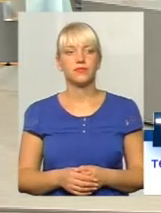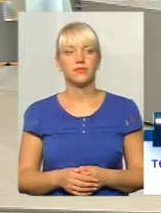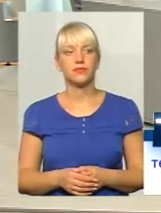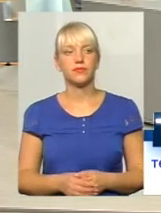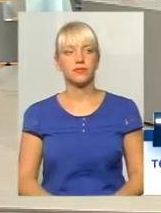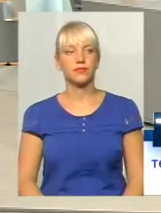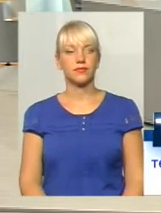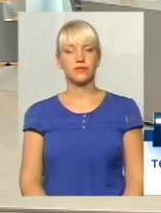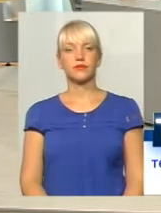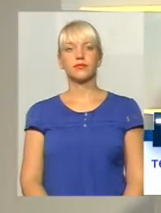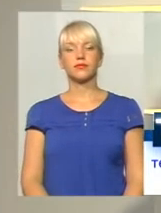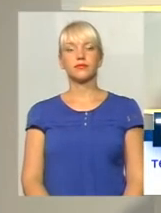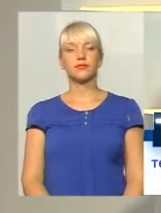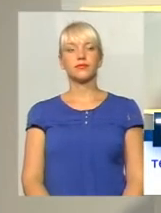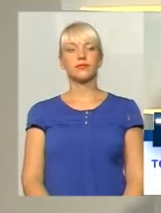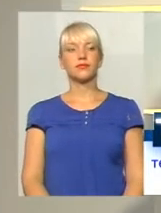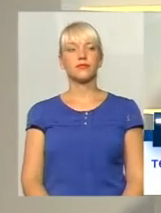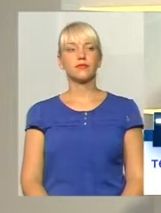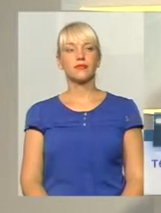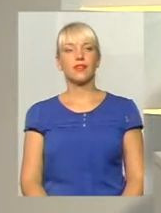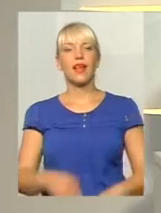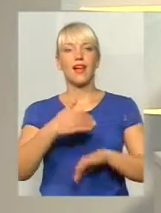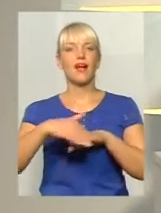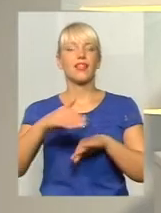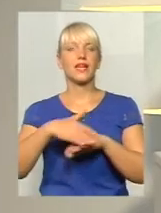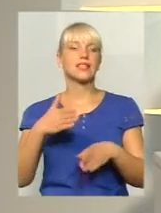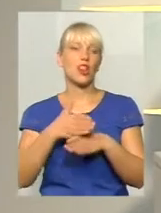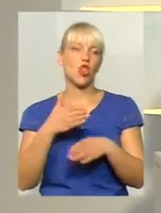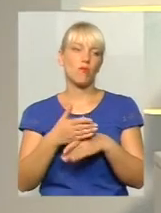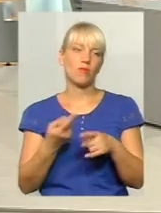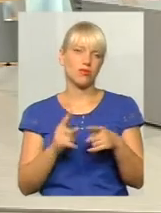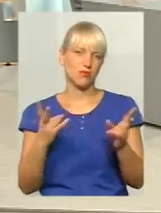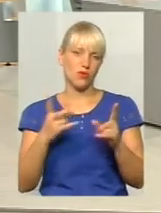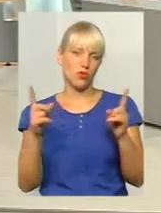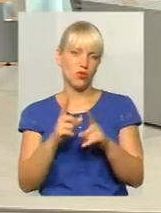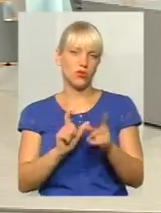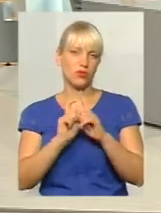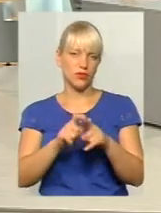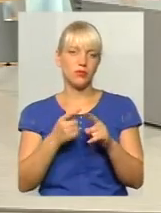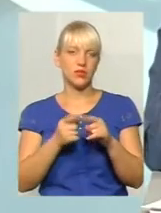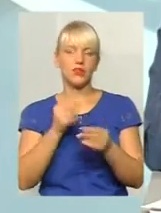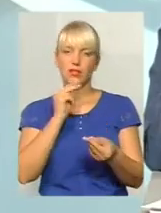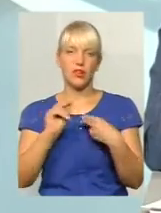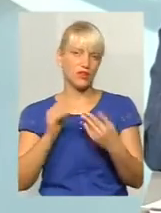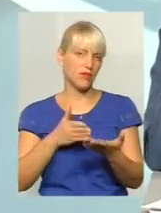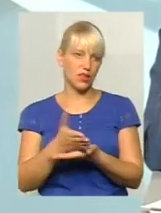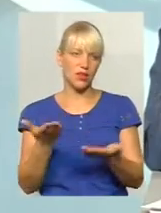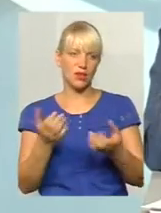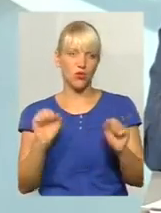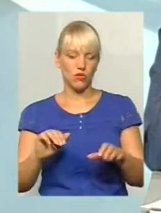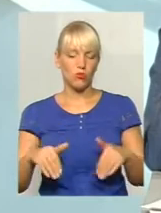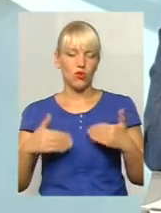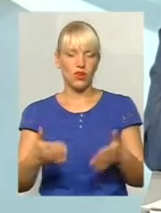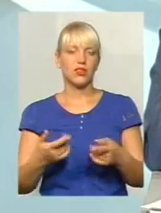Зрозуміли. Адресна допомога. Я думаю, короткий відповідь буде. Це найкращий варіант, який можна запровадити взагалі в